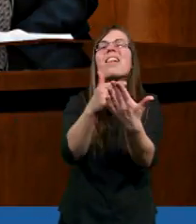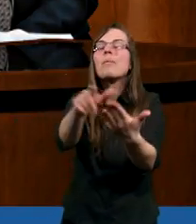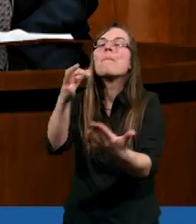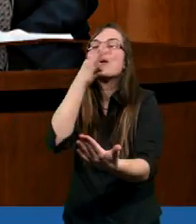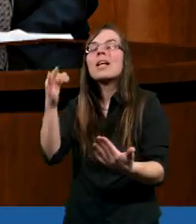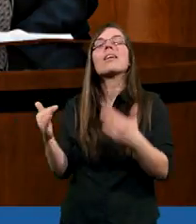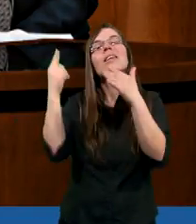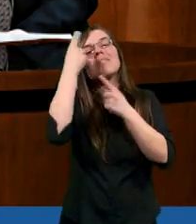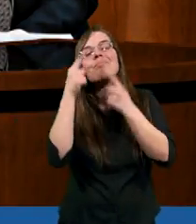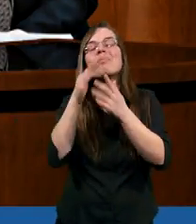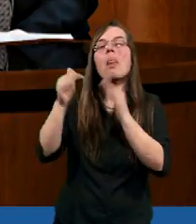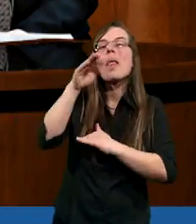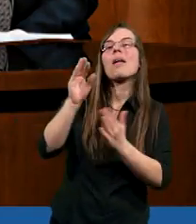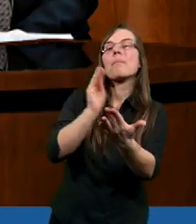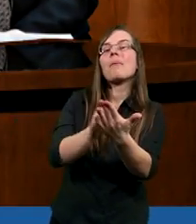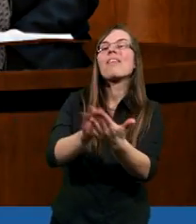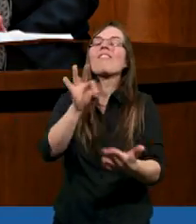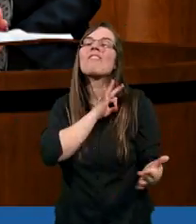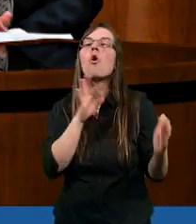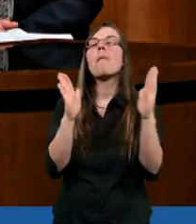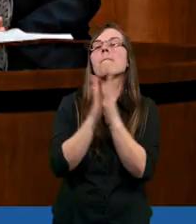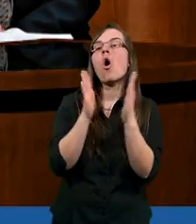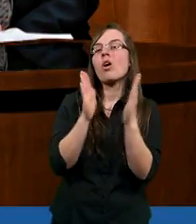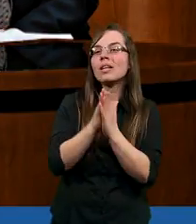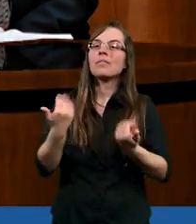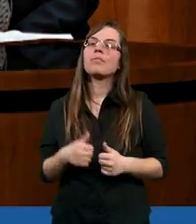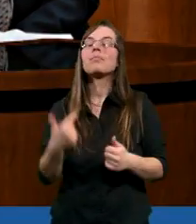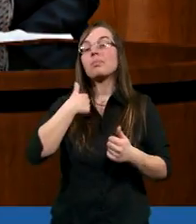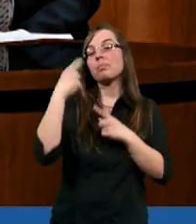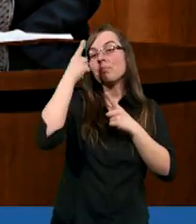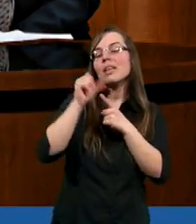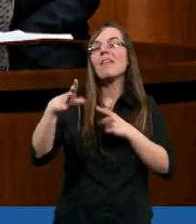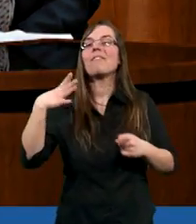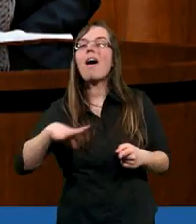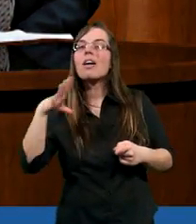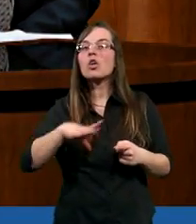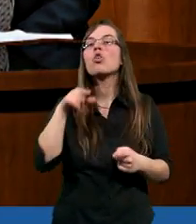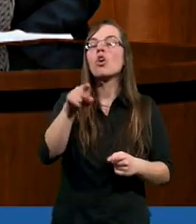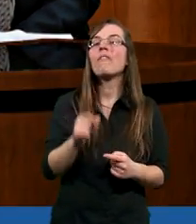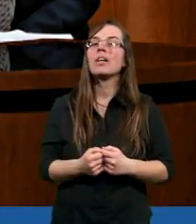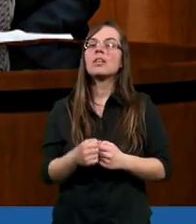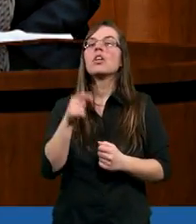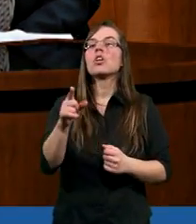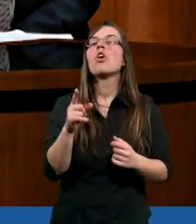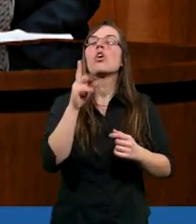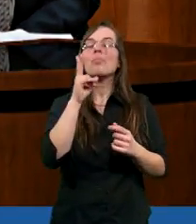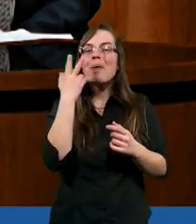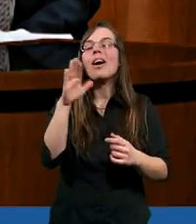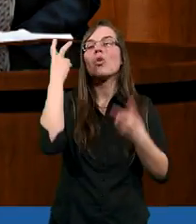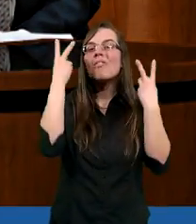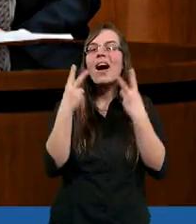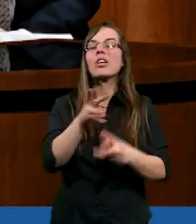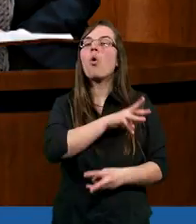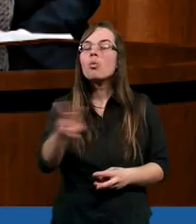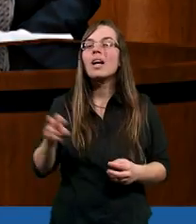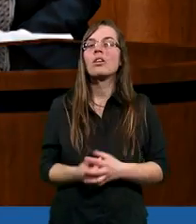nad praktyką swoich modlitw. Ja bym tu jednak przestrzegał przed tym, żeby nie wylać, jak mówimy kolokwialnie, dziecka z